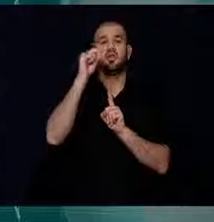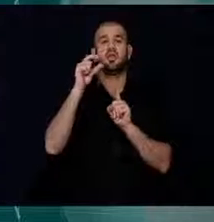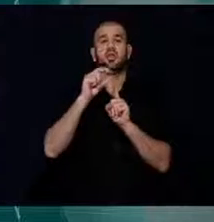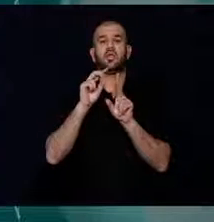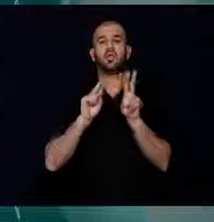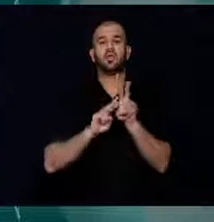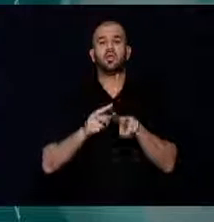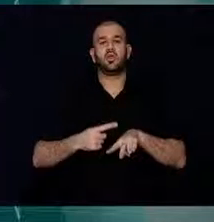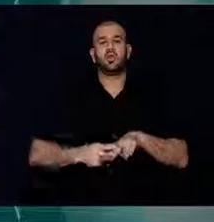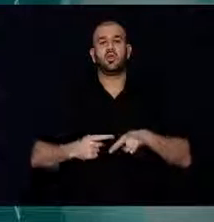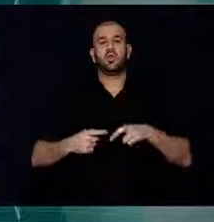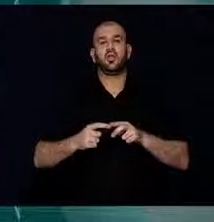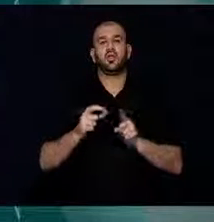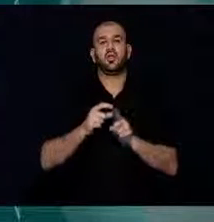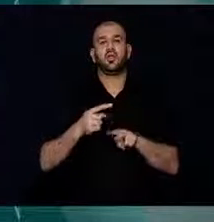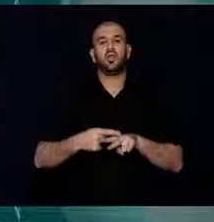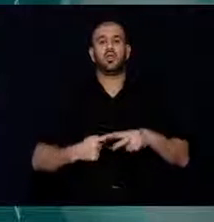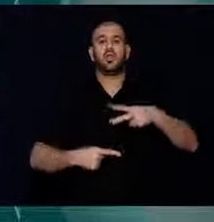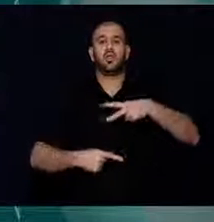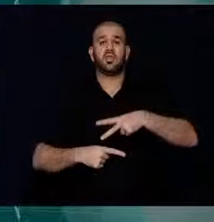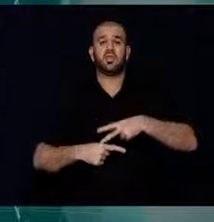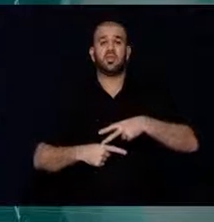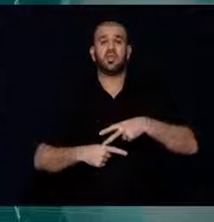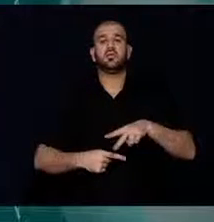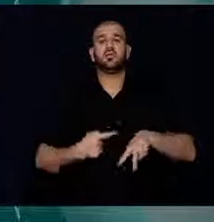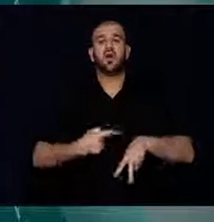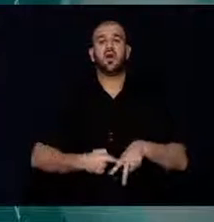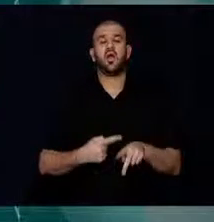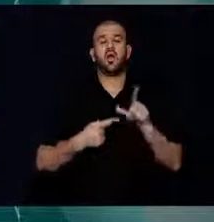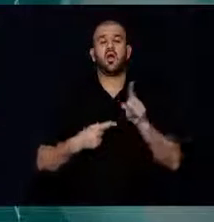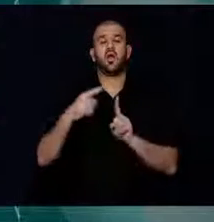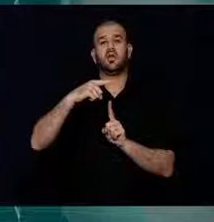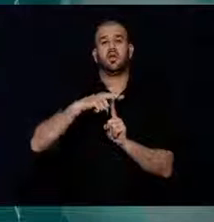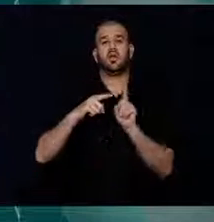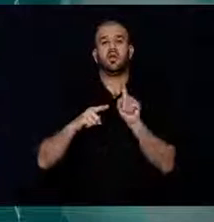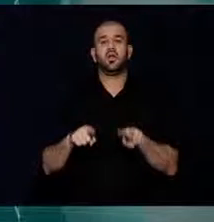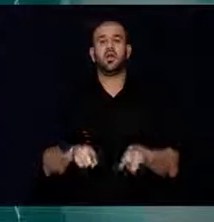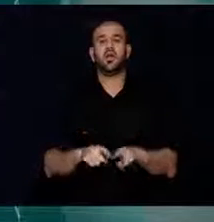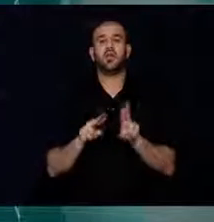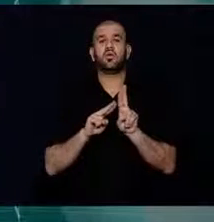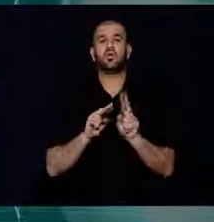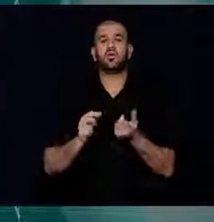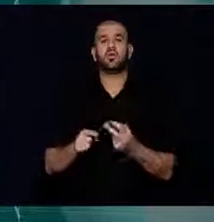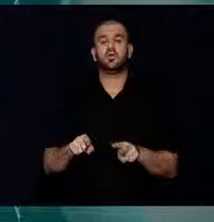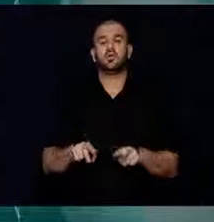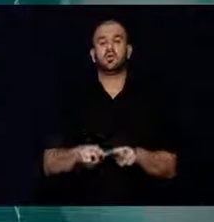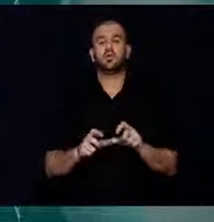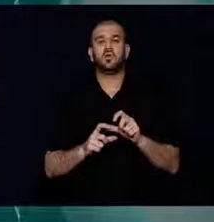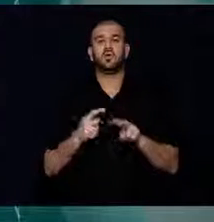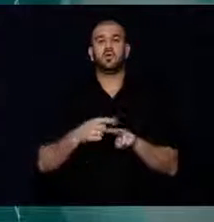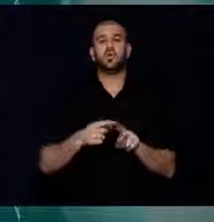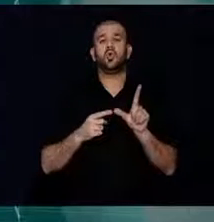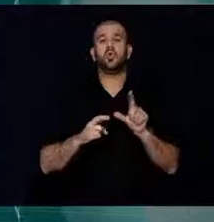Dipkarpazda, Altın Kumsal'da bulunan, Bangalovların yıkılması kararının ardından,